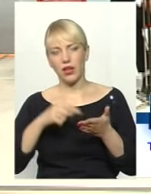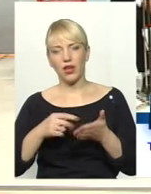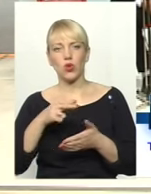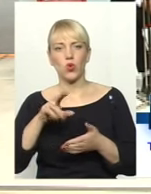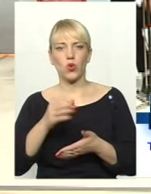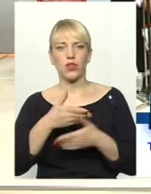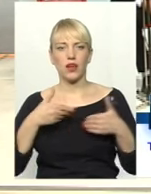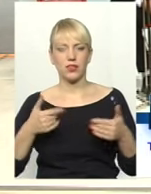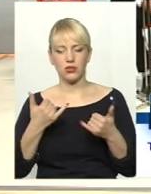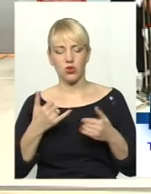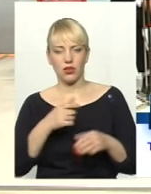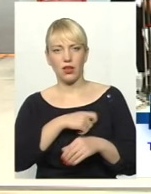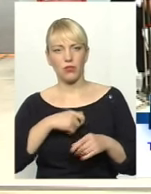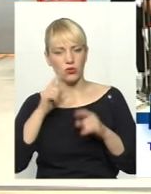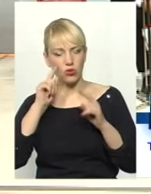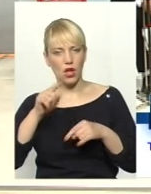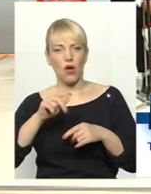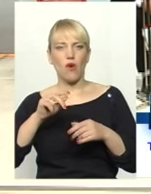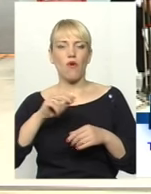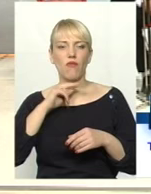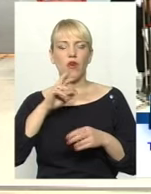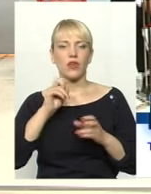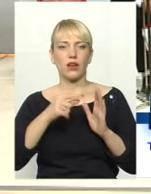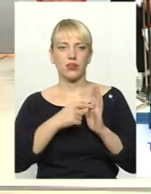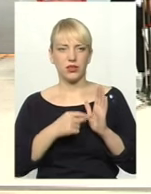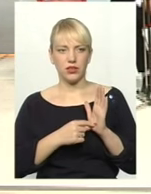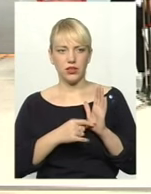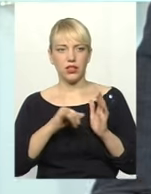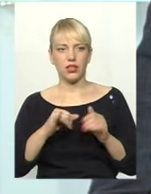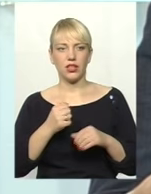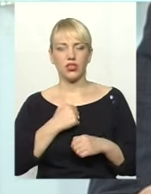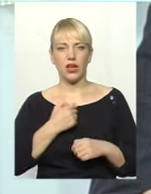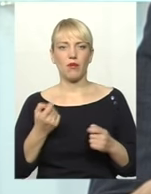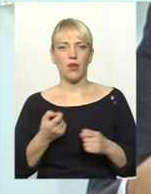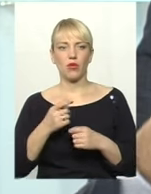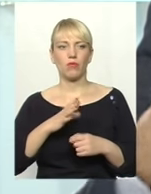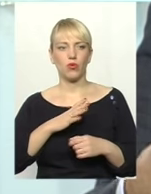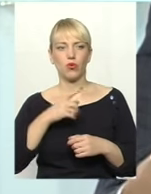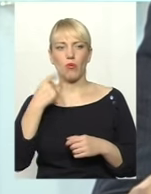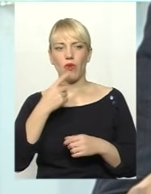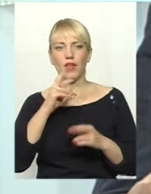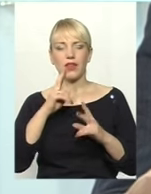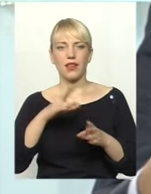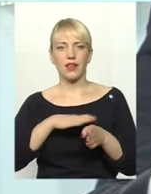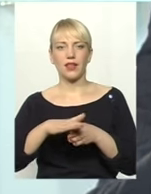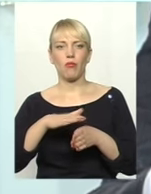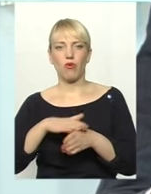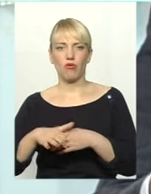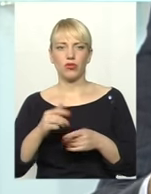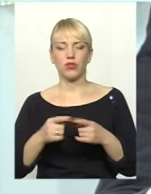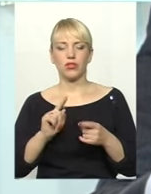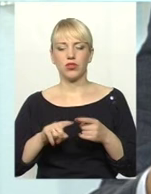депутати зосереджують під увагу, як ділити. І, на жаль, дуже мало було розмови, як наповнювати. І ті